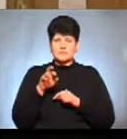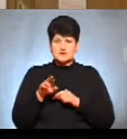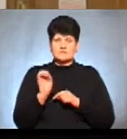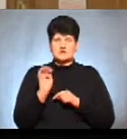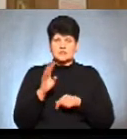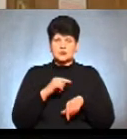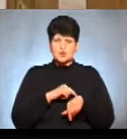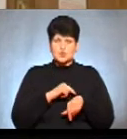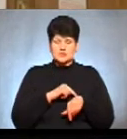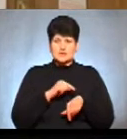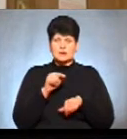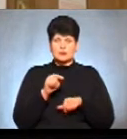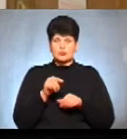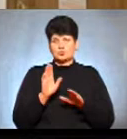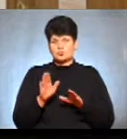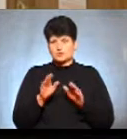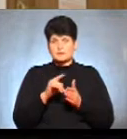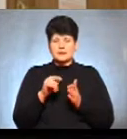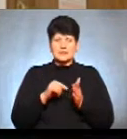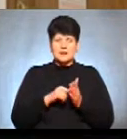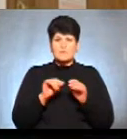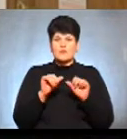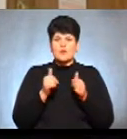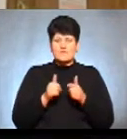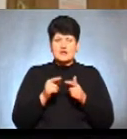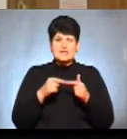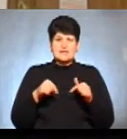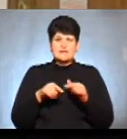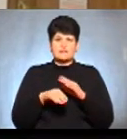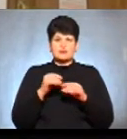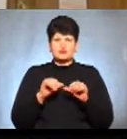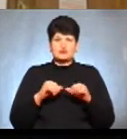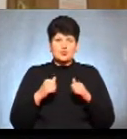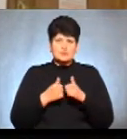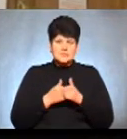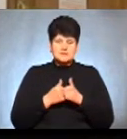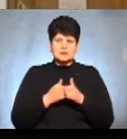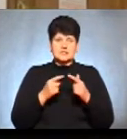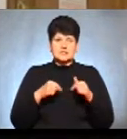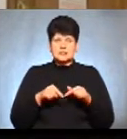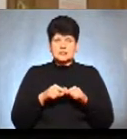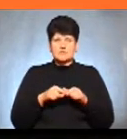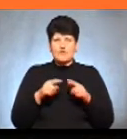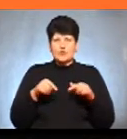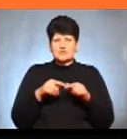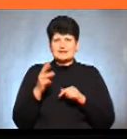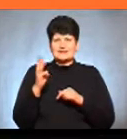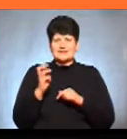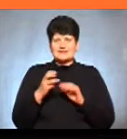-й годині. На ньому вирішуватимуть питання про формування дільничних виборчих комісій дільниць в окрузі 308.